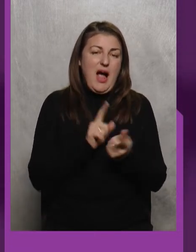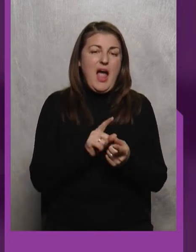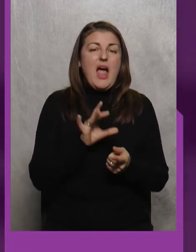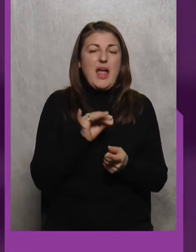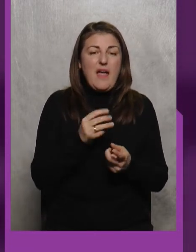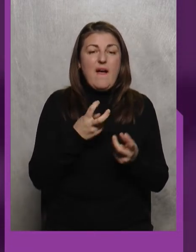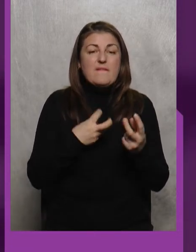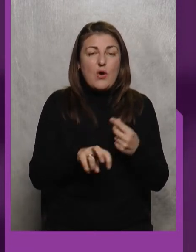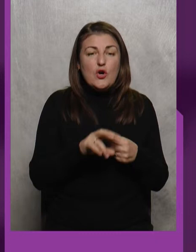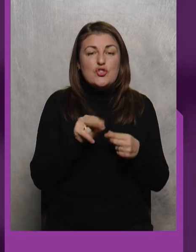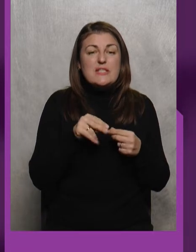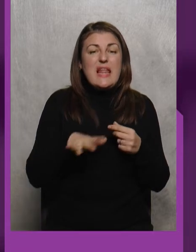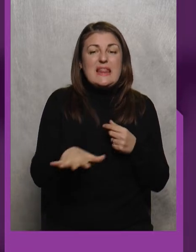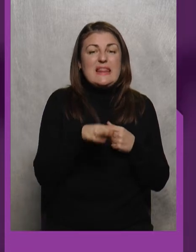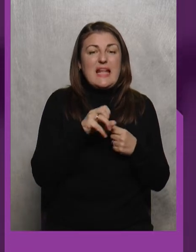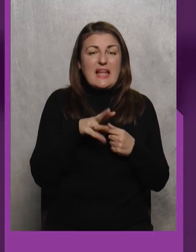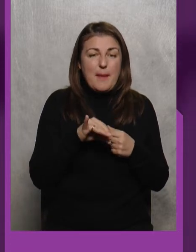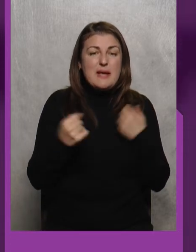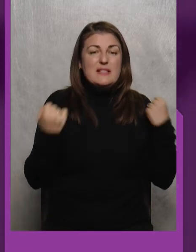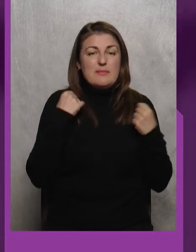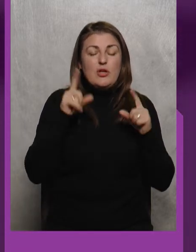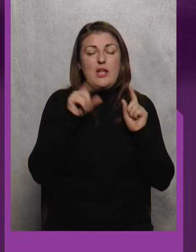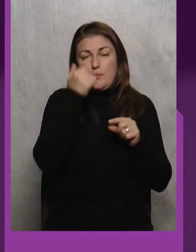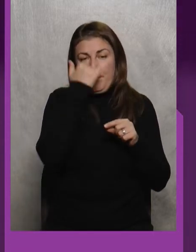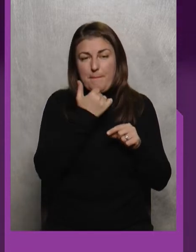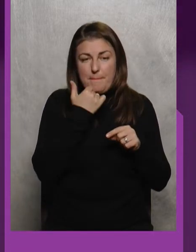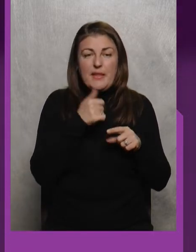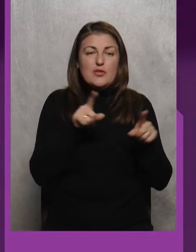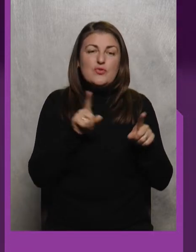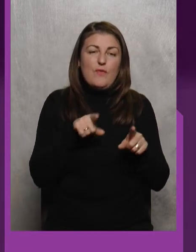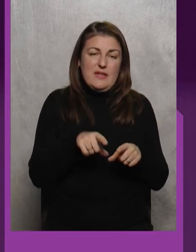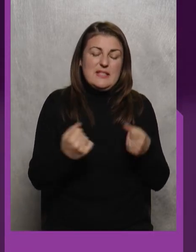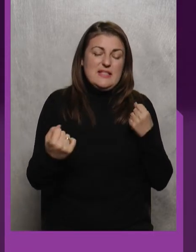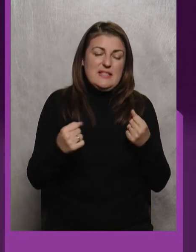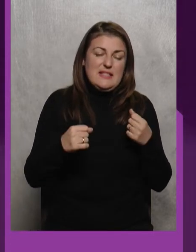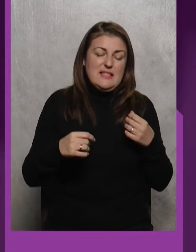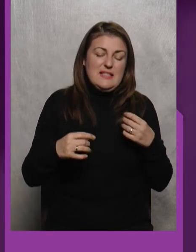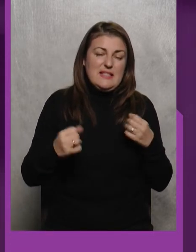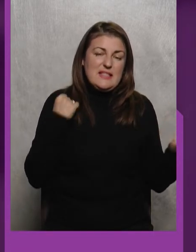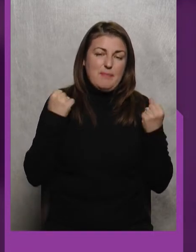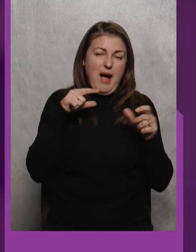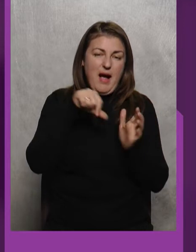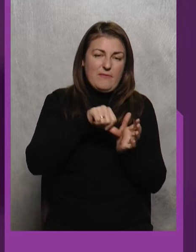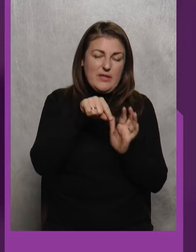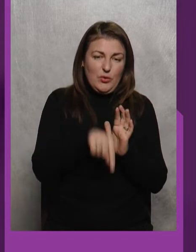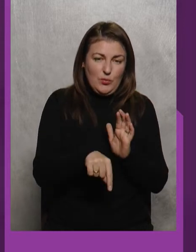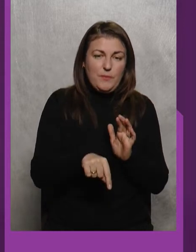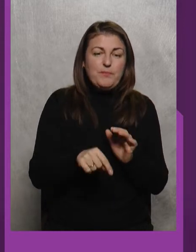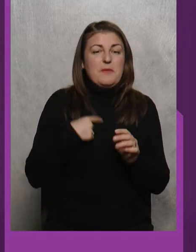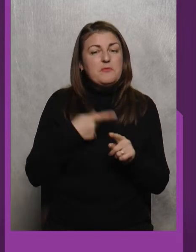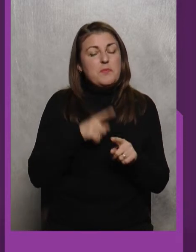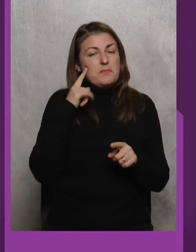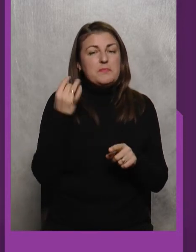хочете з татамі, спортсмен також благодарить татамі, що він змагався на ньому У цьому розрізі мені